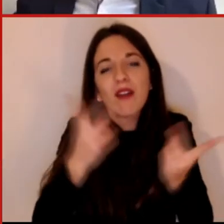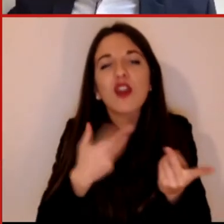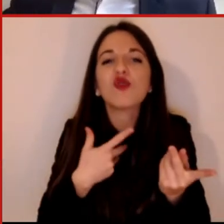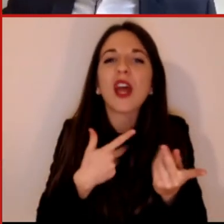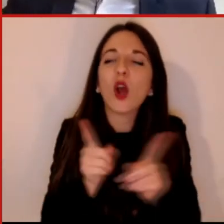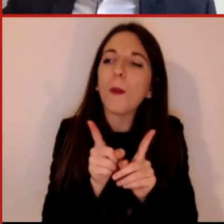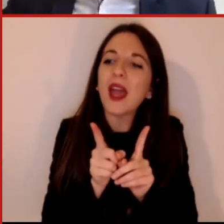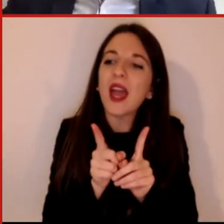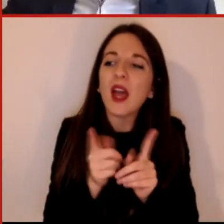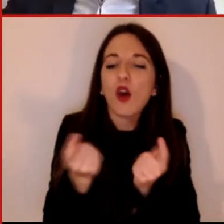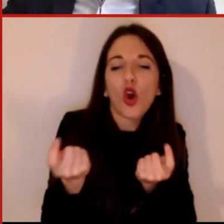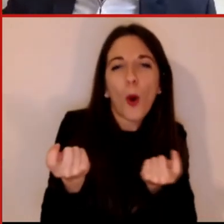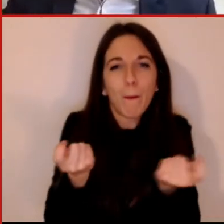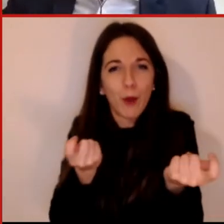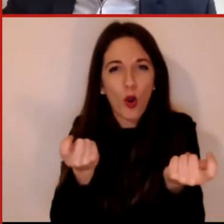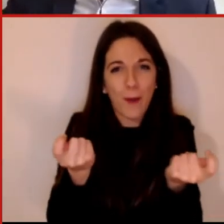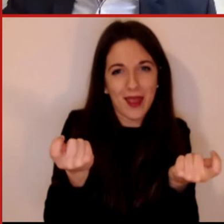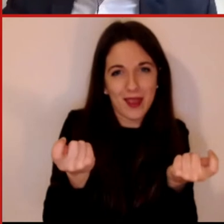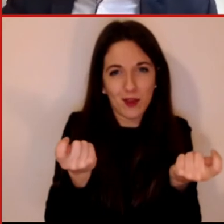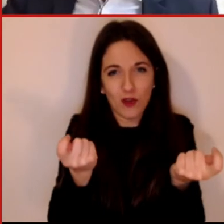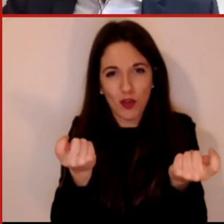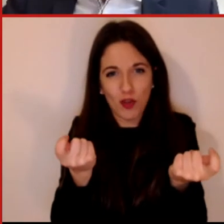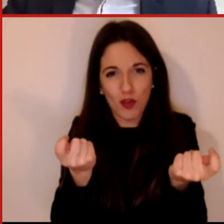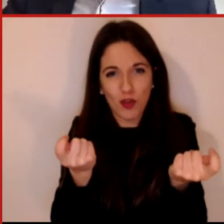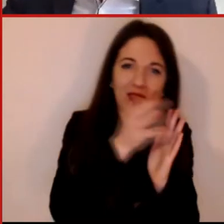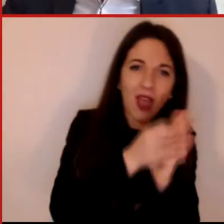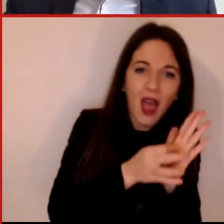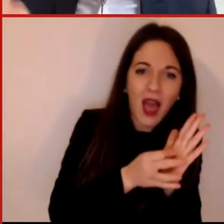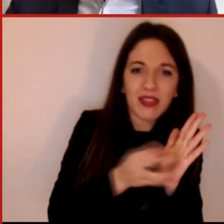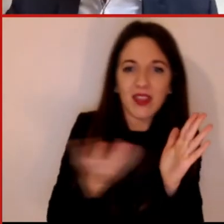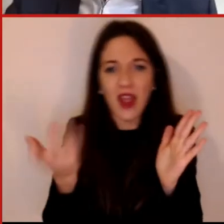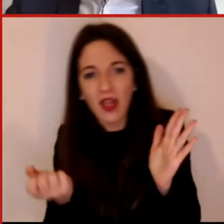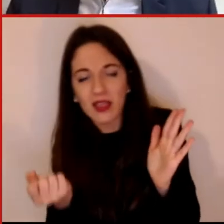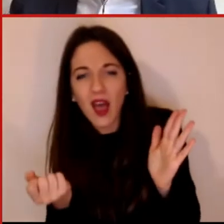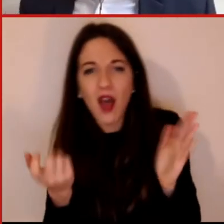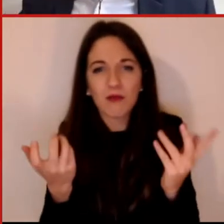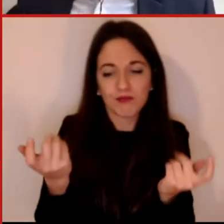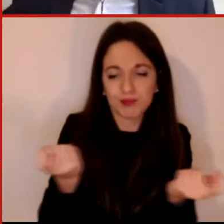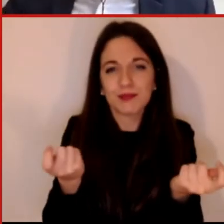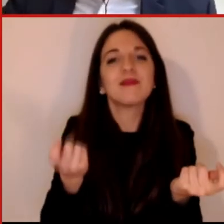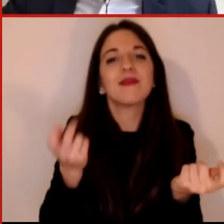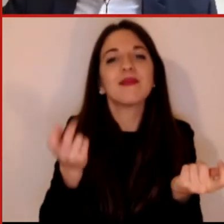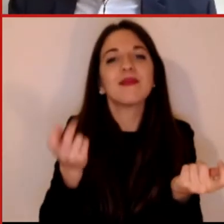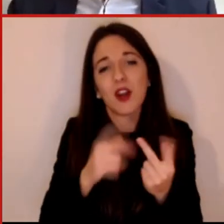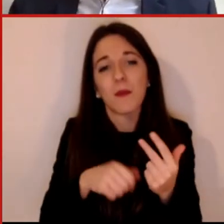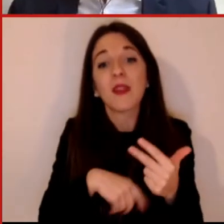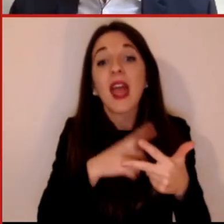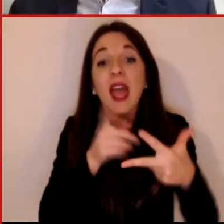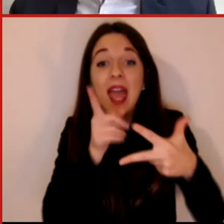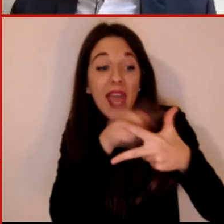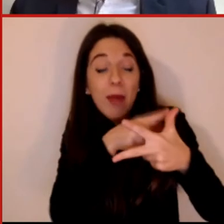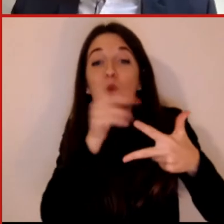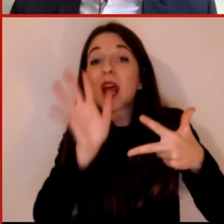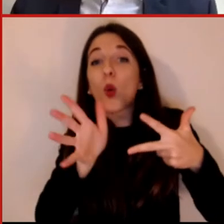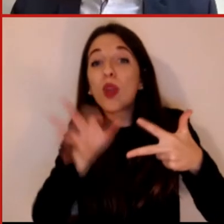molto, ha avuto una percezione molto attenta. È vero e qui do anche adito al 15% che ha risposto con un